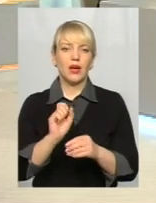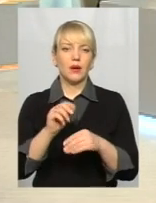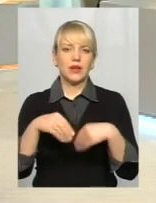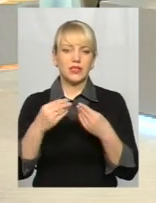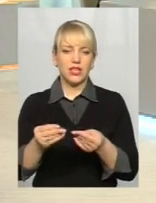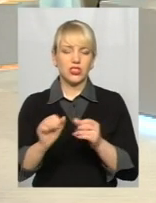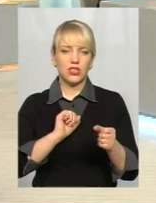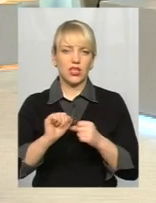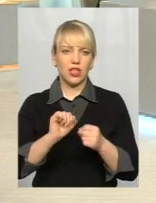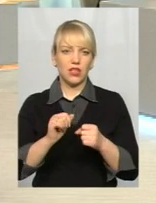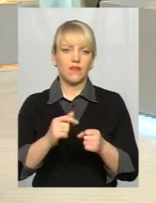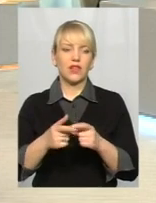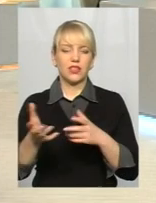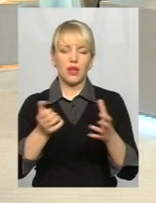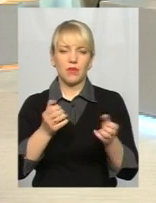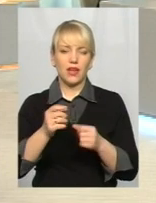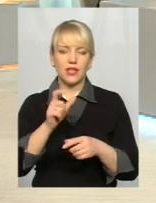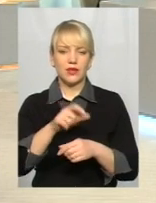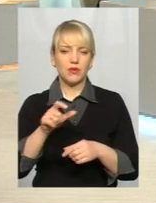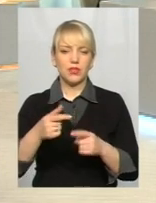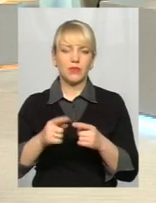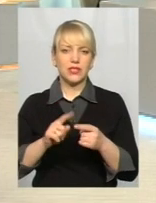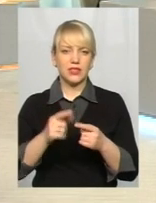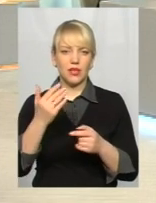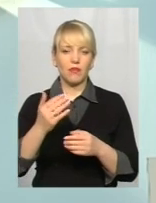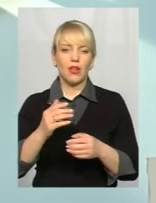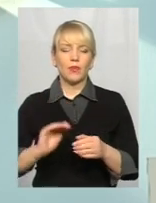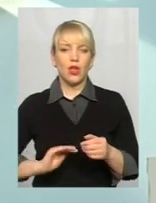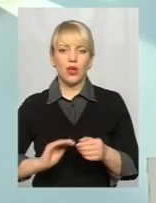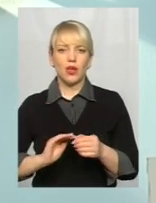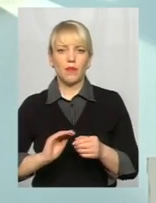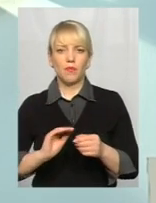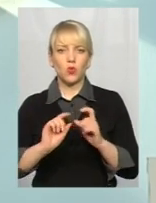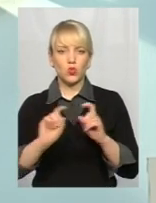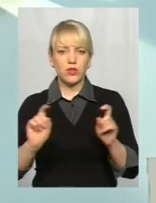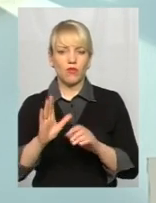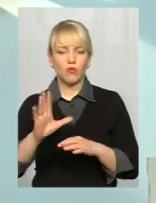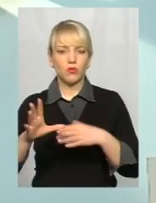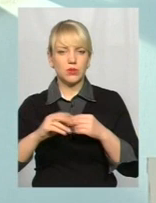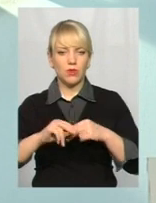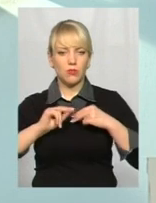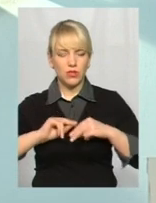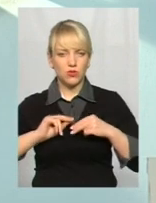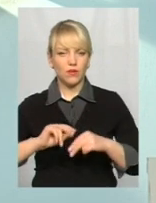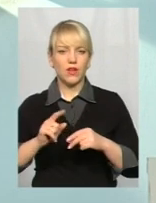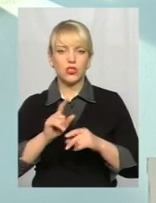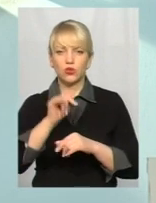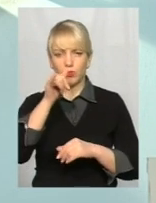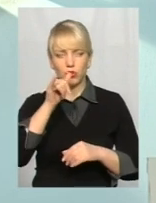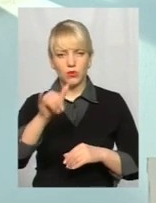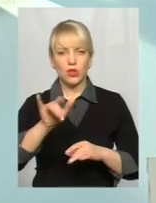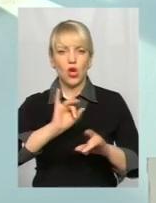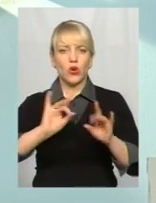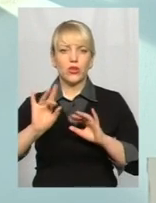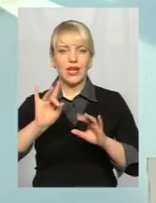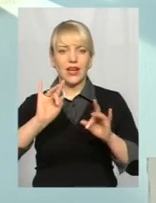і ми, відповідно з цими комунальними підприємствами і установами, почнемо активно спільно працювати для того, щоб не допустити розміщення зовнішньої реклами як в